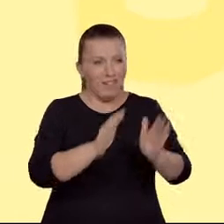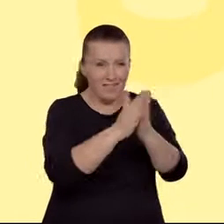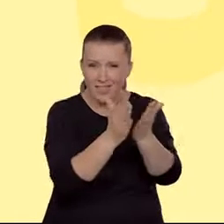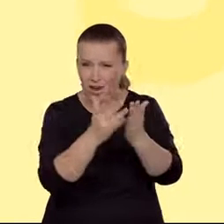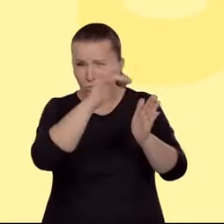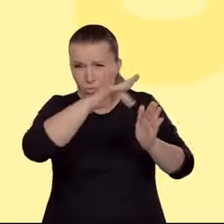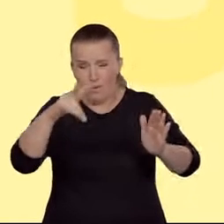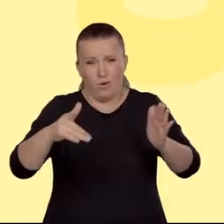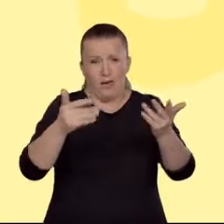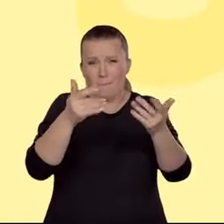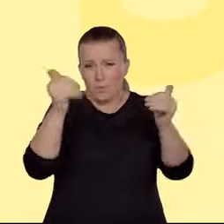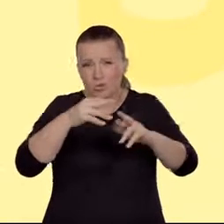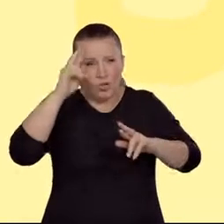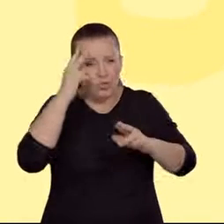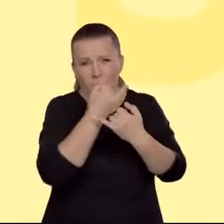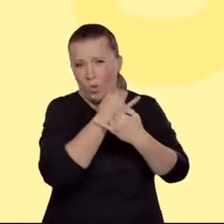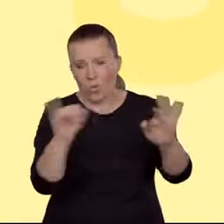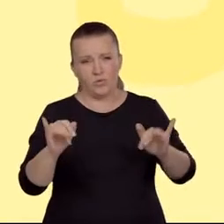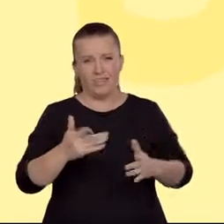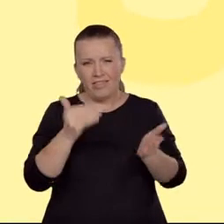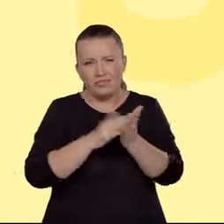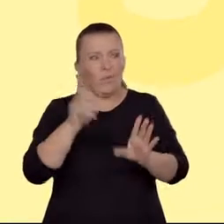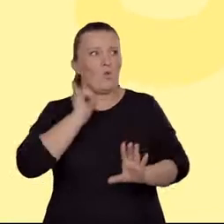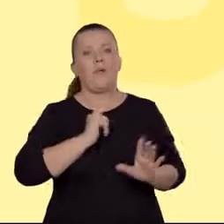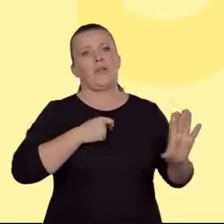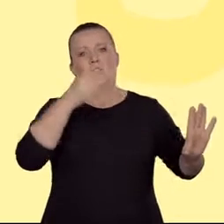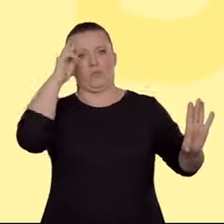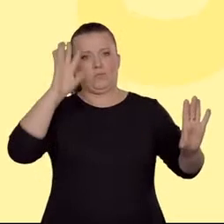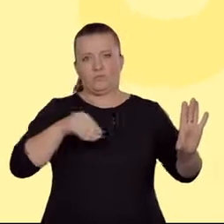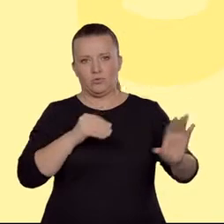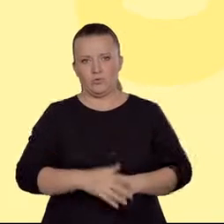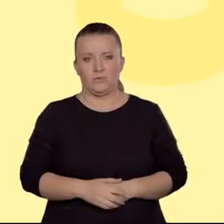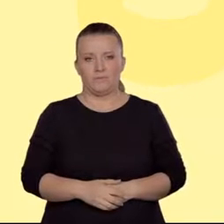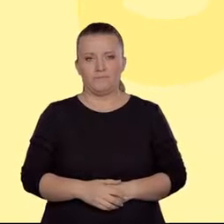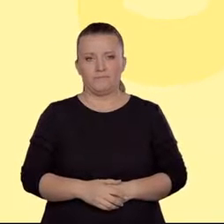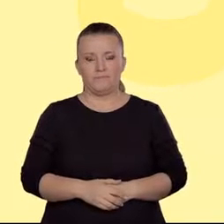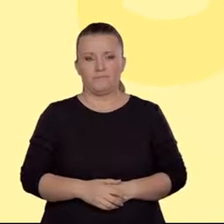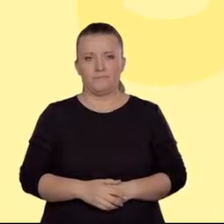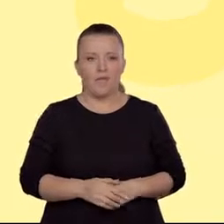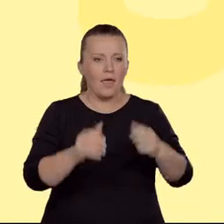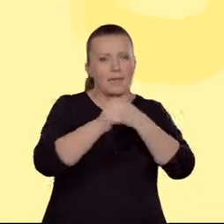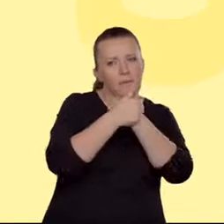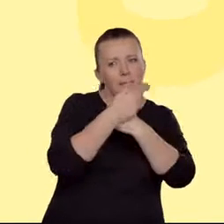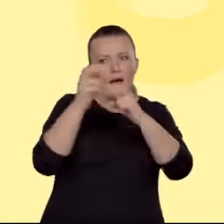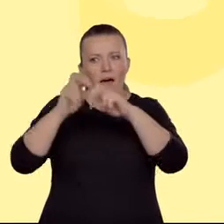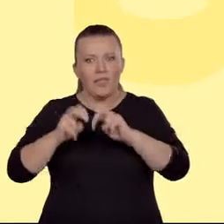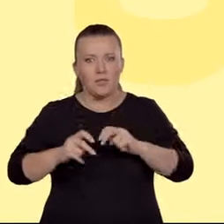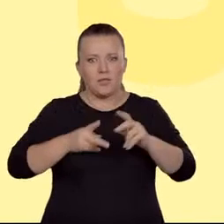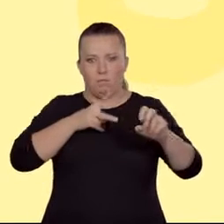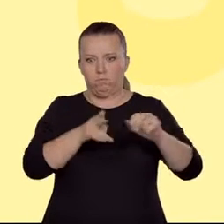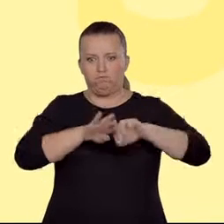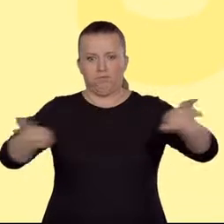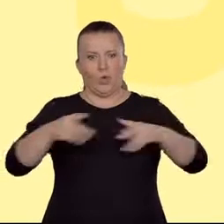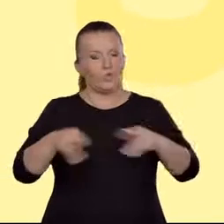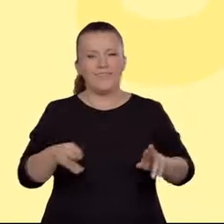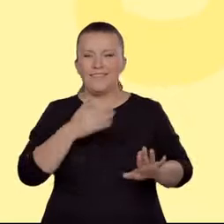przecież wieloznaczna, czasem niejasna i nie należy udawać, że jest inaczej. Warto pamiętać, że nie ma ostrej różnicy między analizą a interpretacją. Dobrze jest jednak